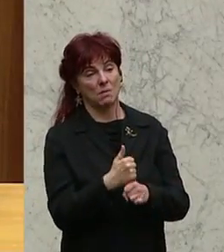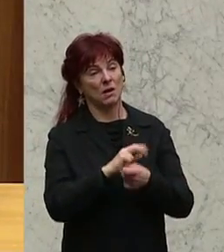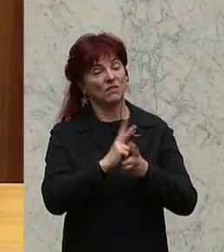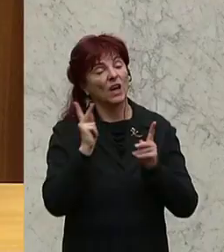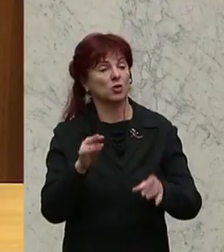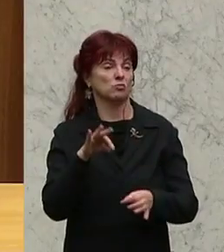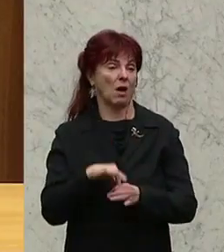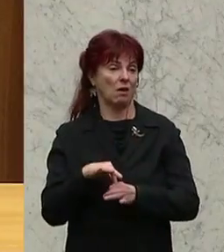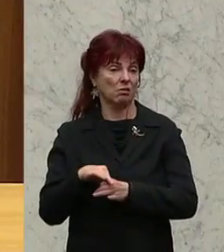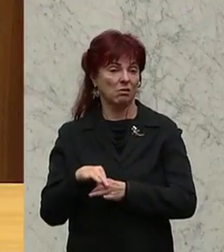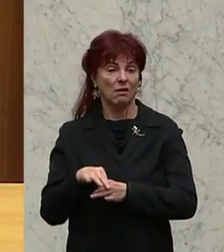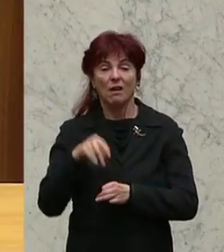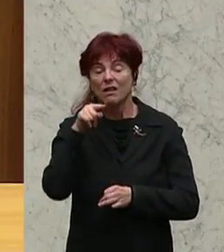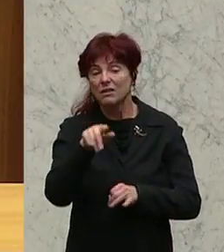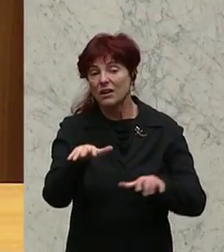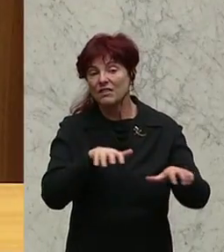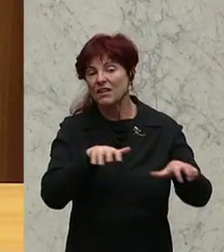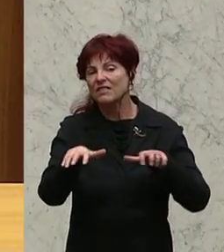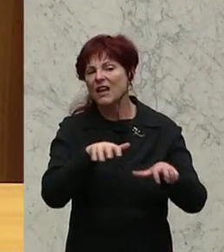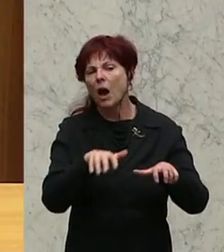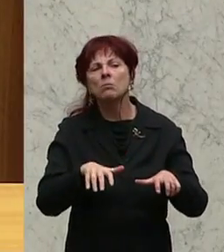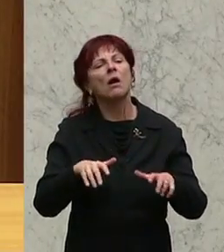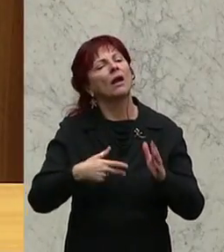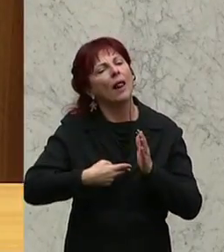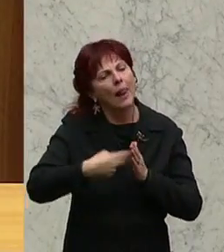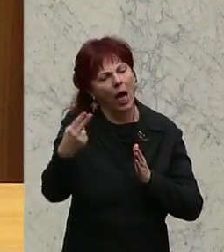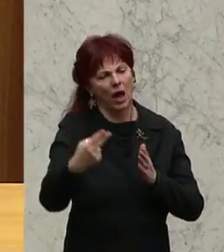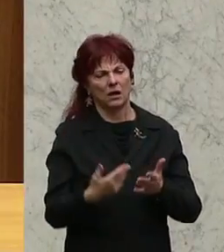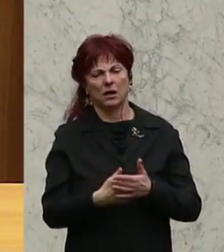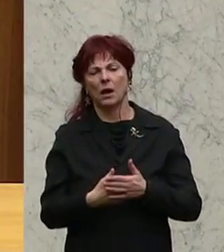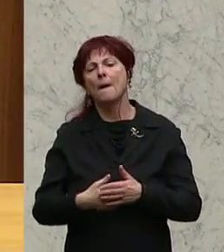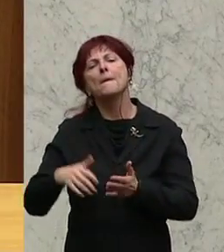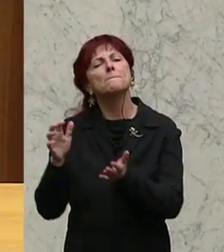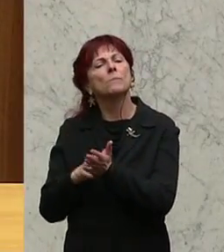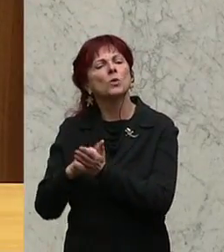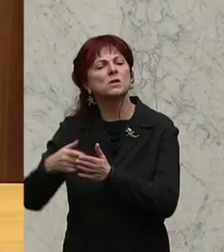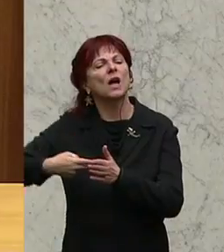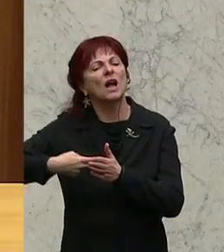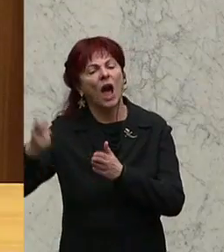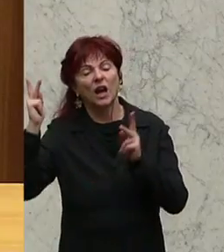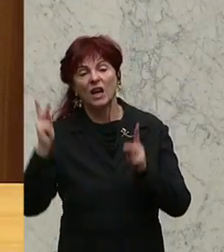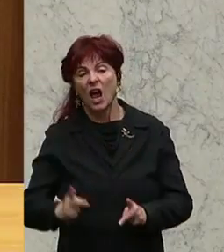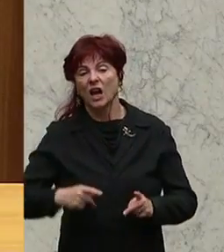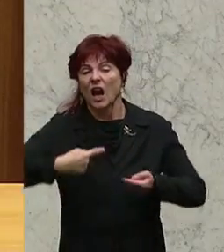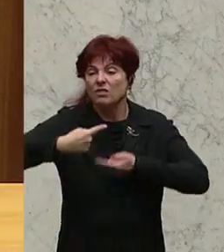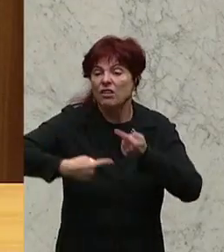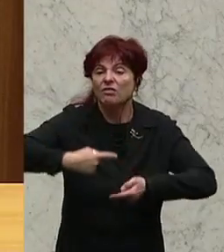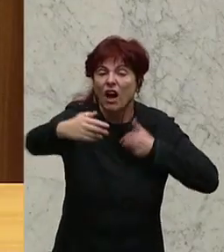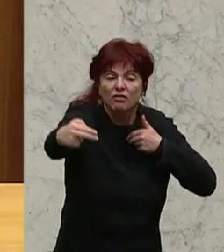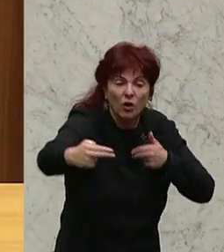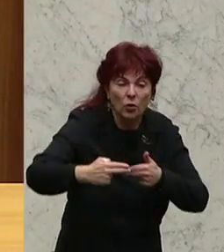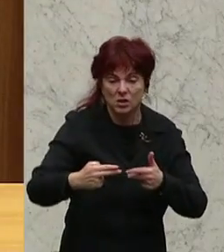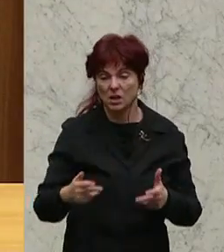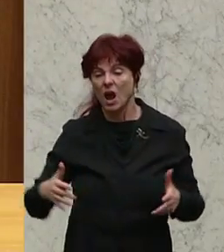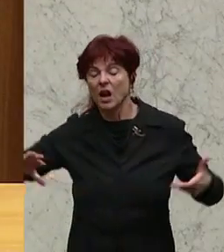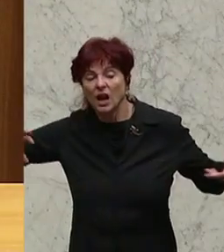durch diese Sammelklage, Musterklagen in vielen Verfahren, Verkürzungen, Verfahren, Verkürzungen, Zusammenlegungen erreichen.